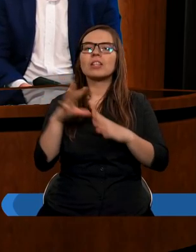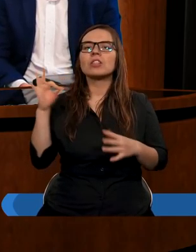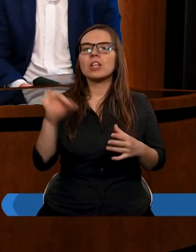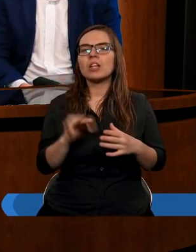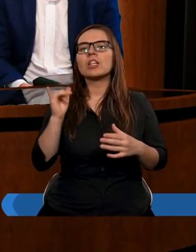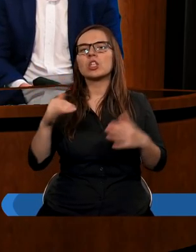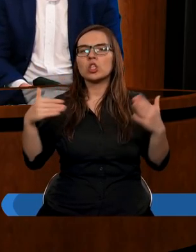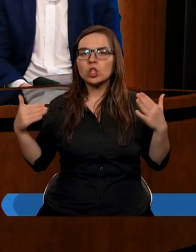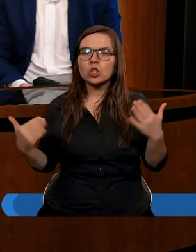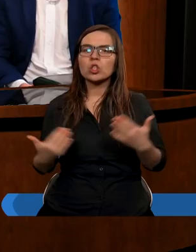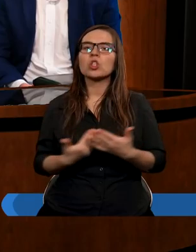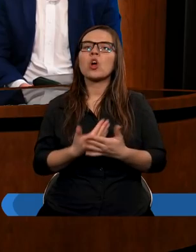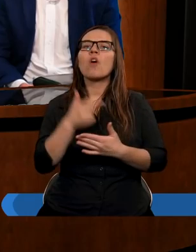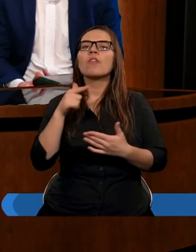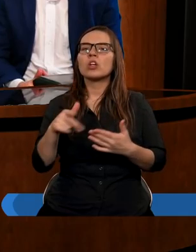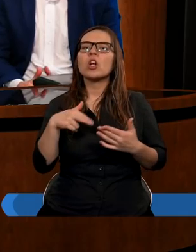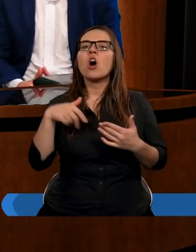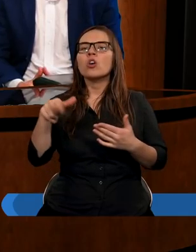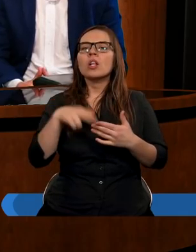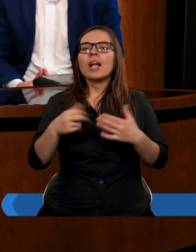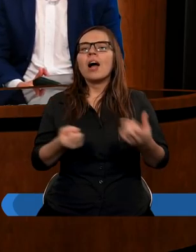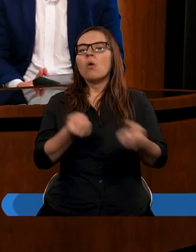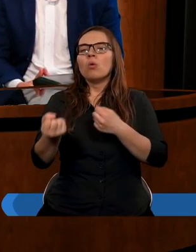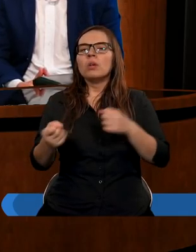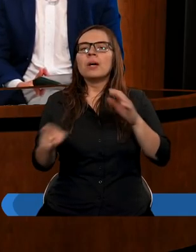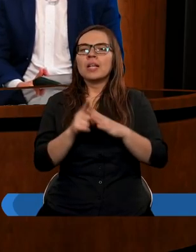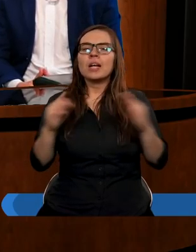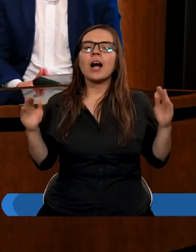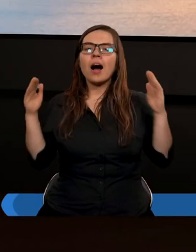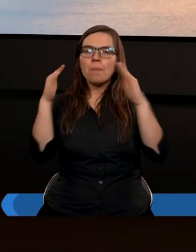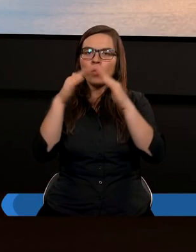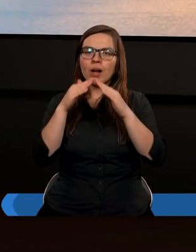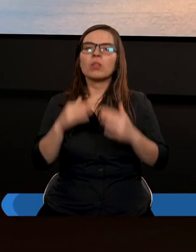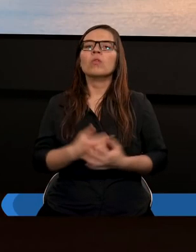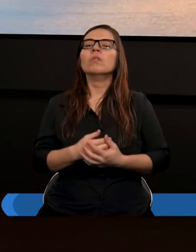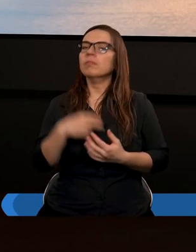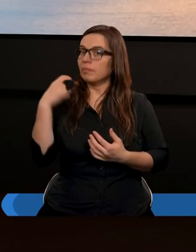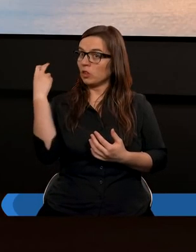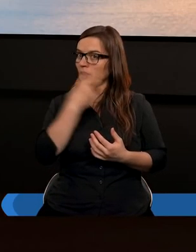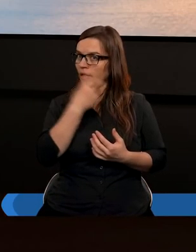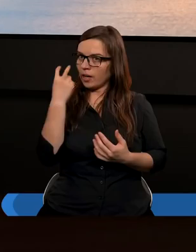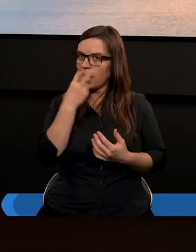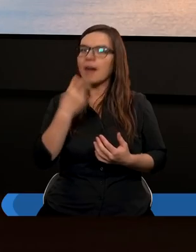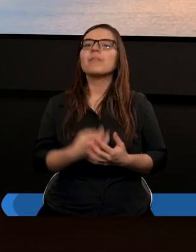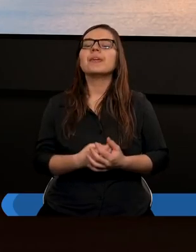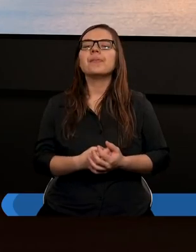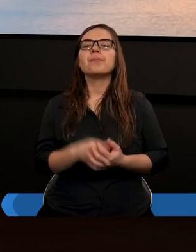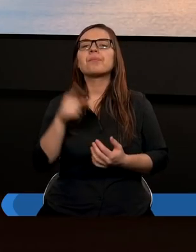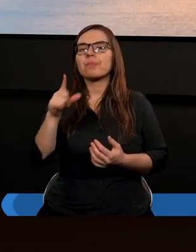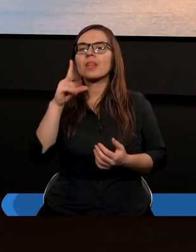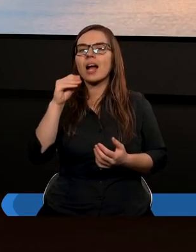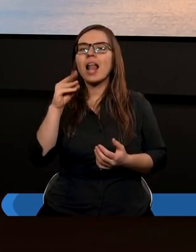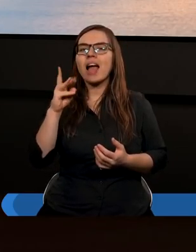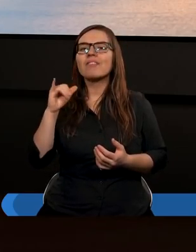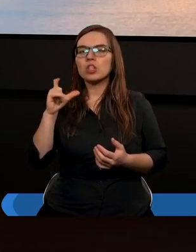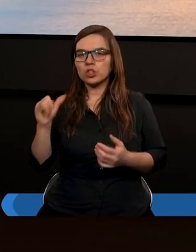i znowuż to szło na utrzymanie też kapłanów. Ciekawe, że lewici